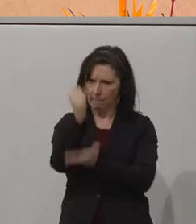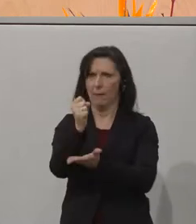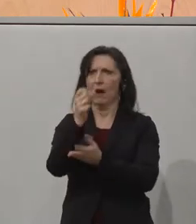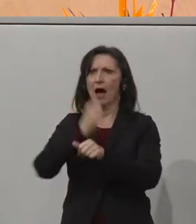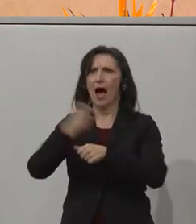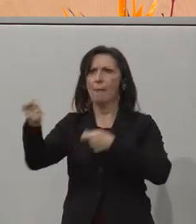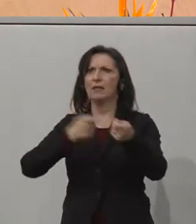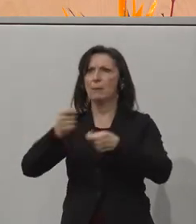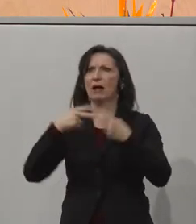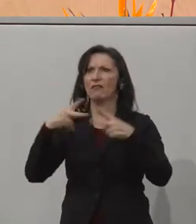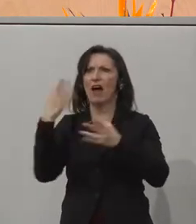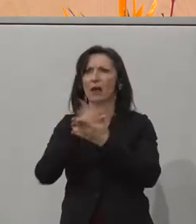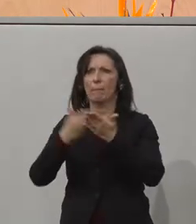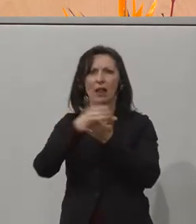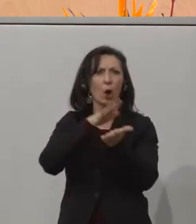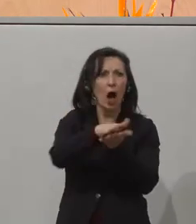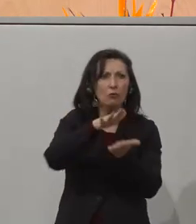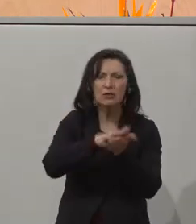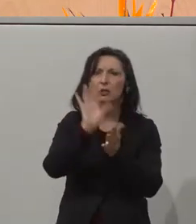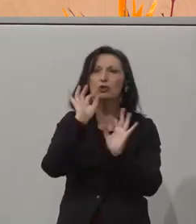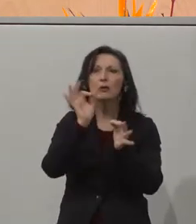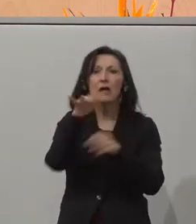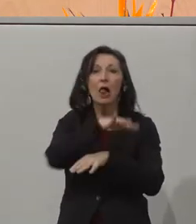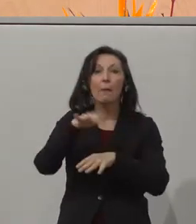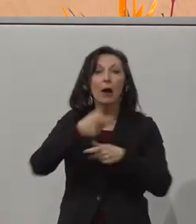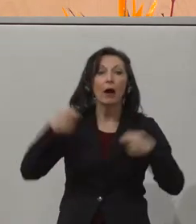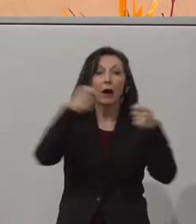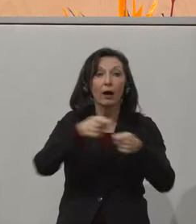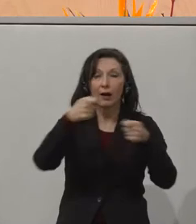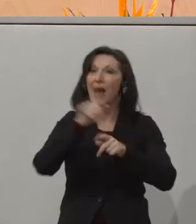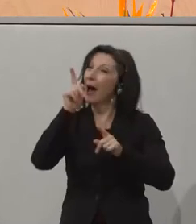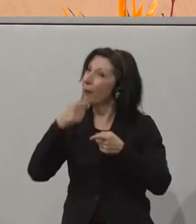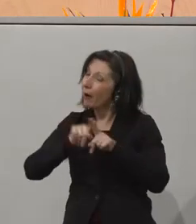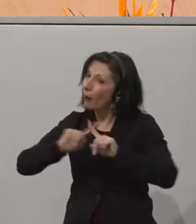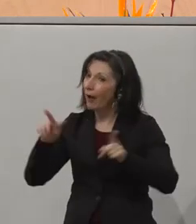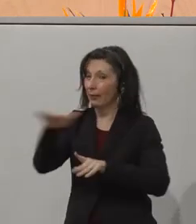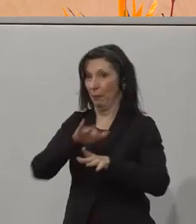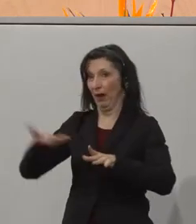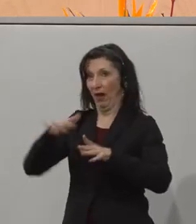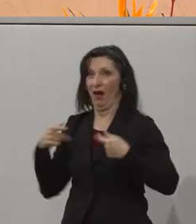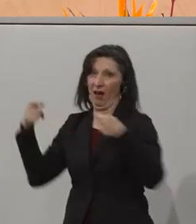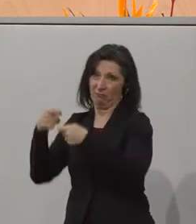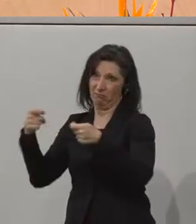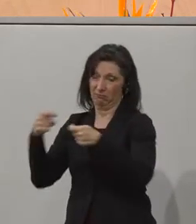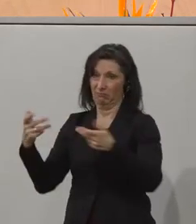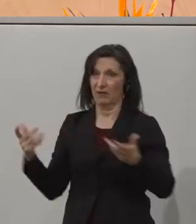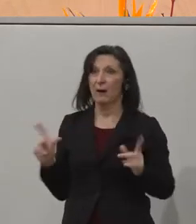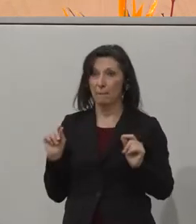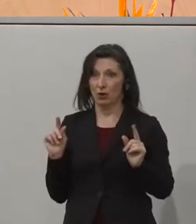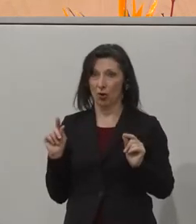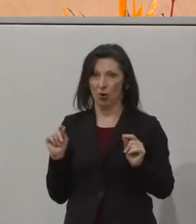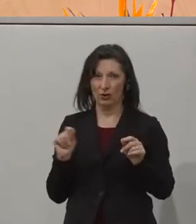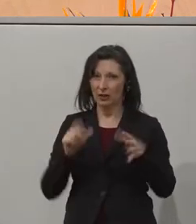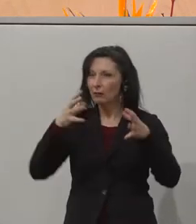in spezifischen Bereichen, aber darüber hinaus noch in vielen anderen Bereichen auch, die von den jeweils